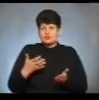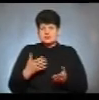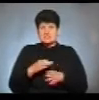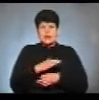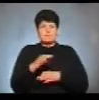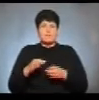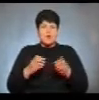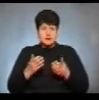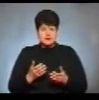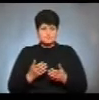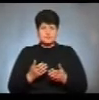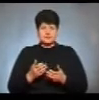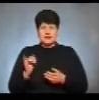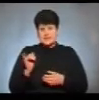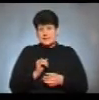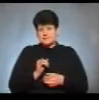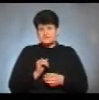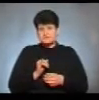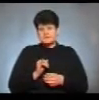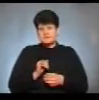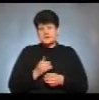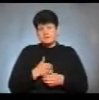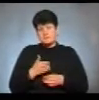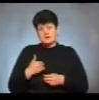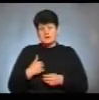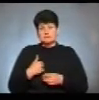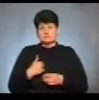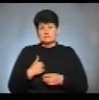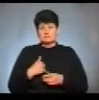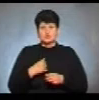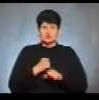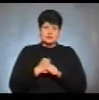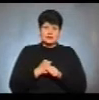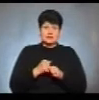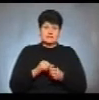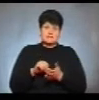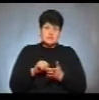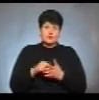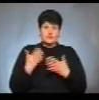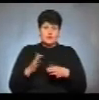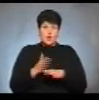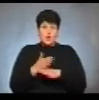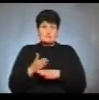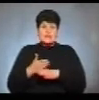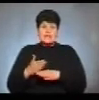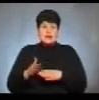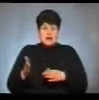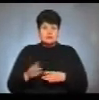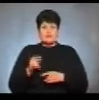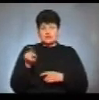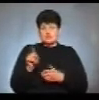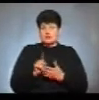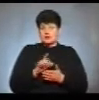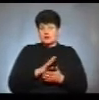проєкт, і ми зробили виступ і вже розпреділяли. Вони